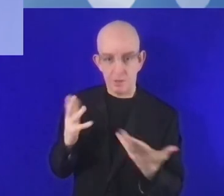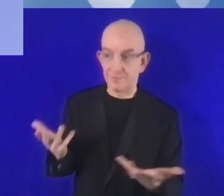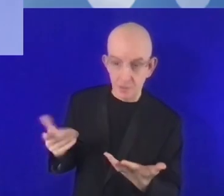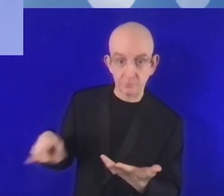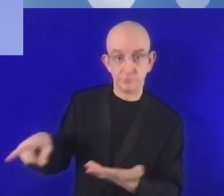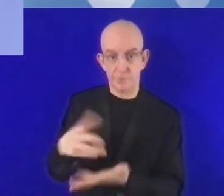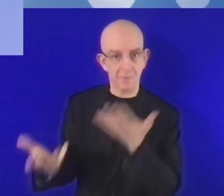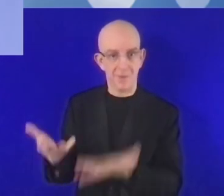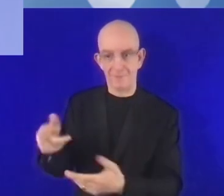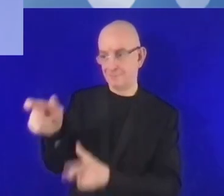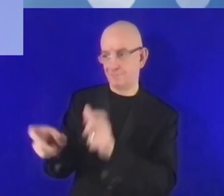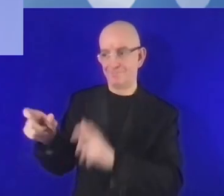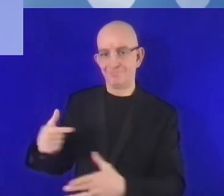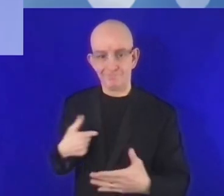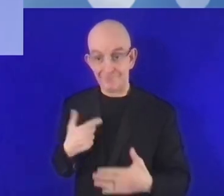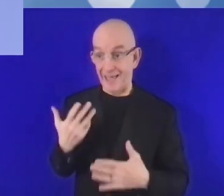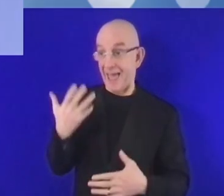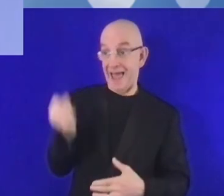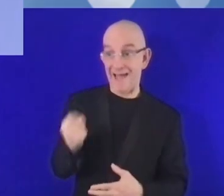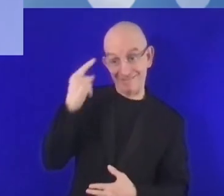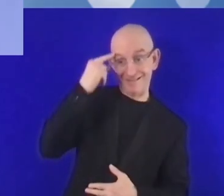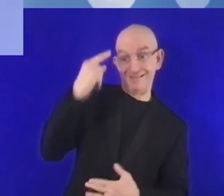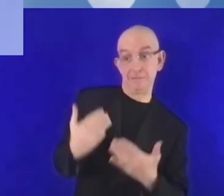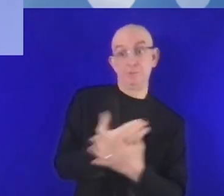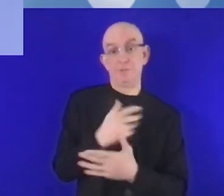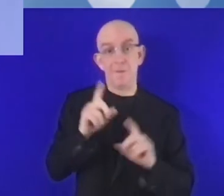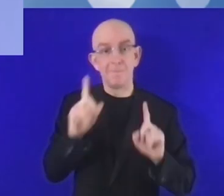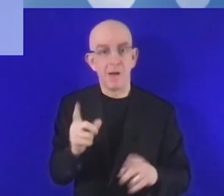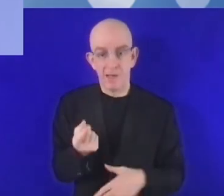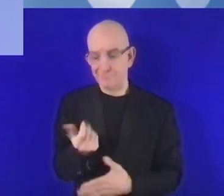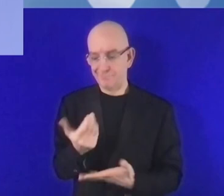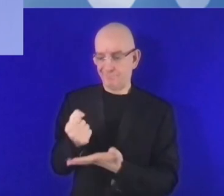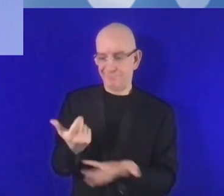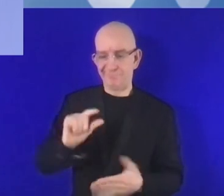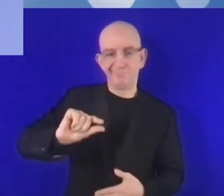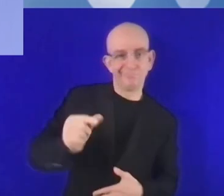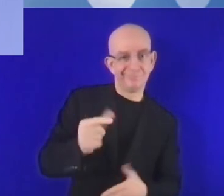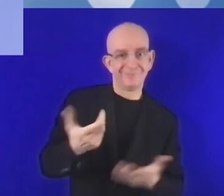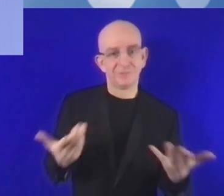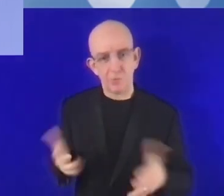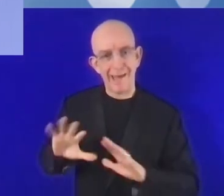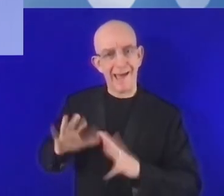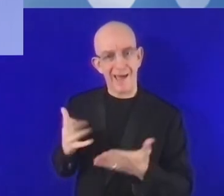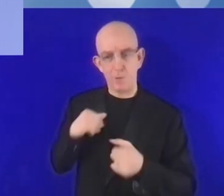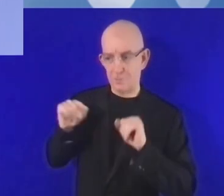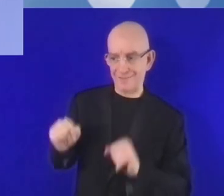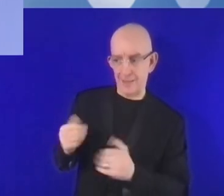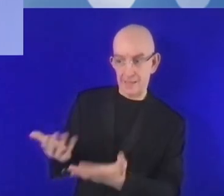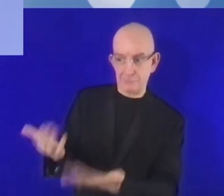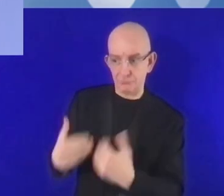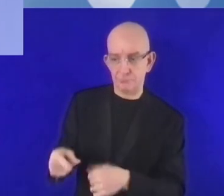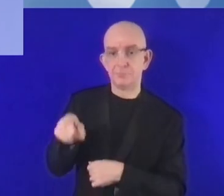إداري وأحياناً هناك شخص لديه